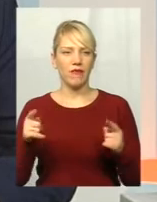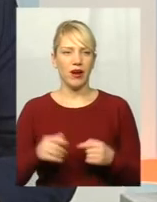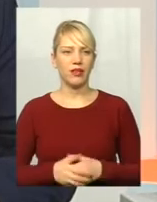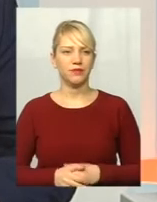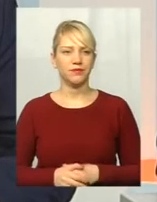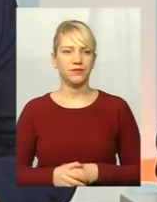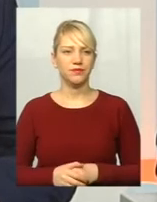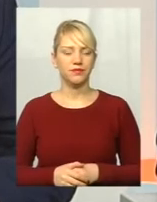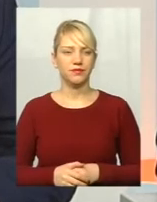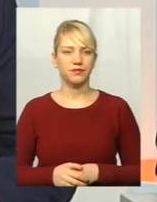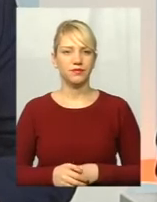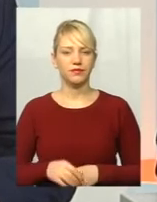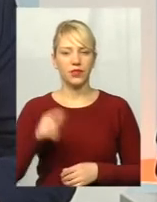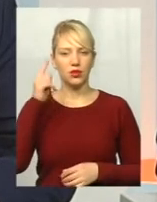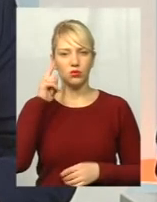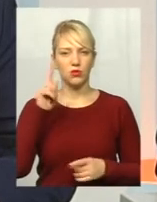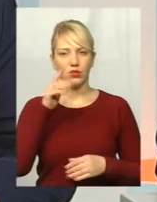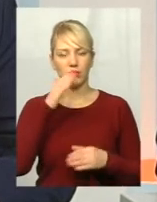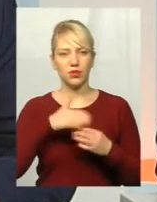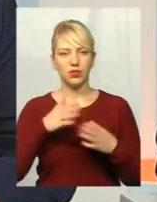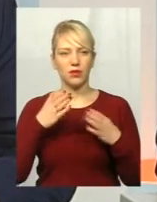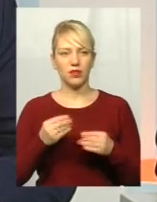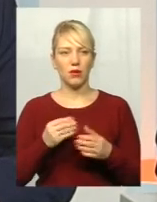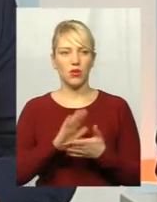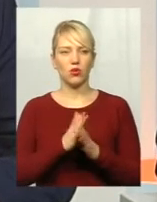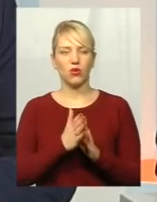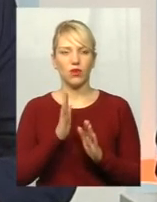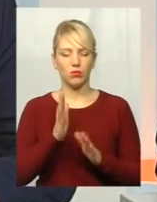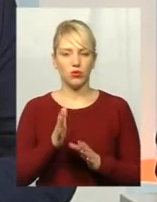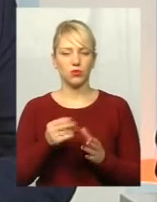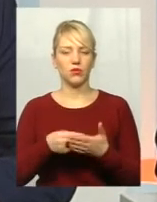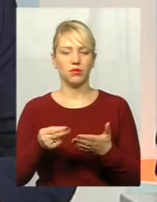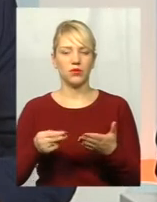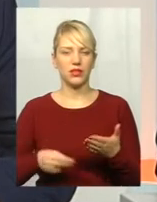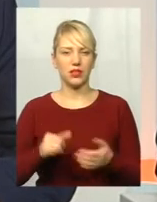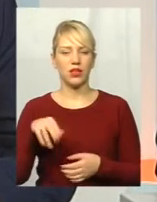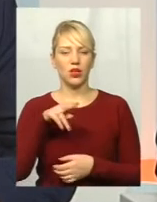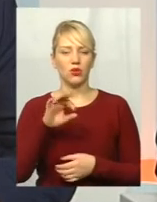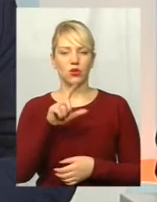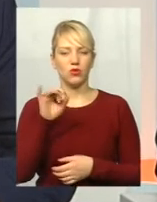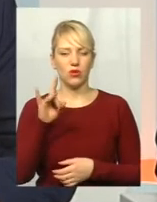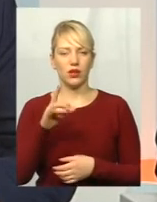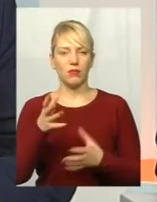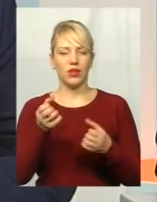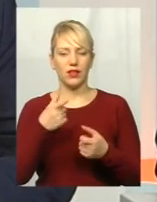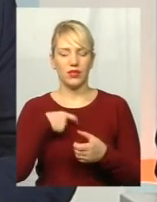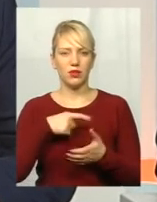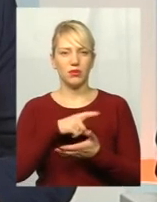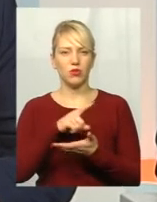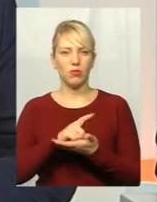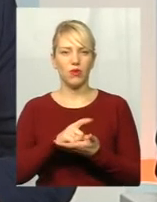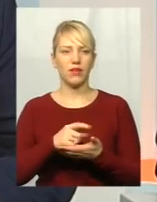вже найближчими днями договори будуть підписані. І дозор бере на себе забов'язаний протягом двох тижнів